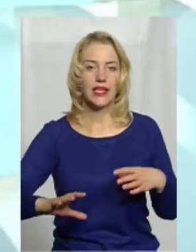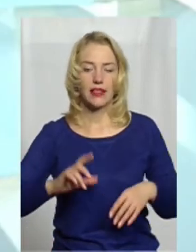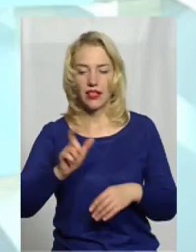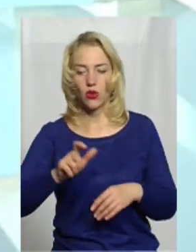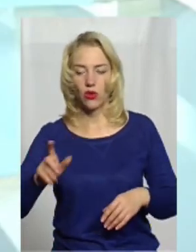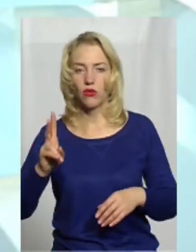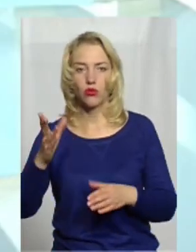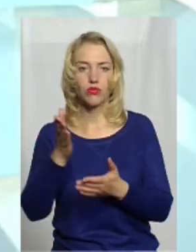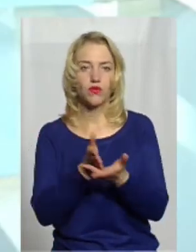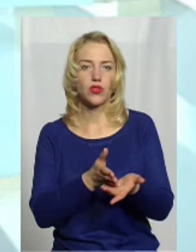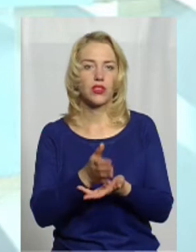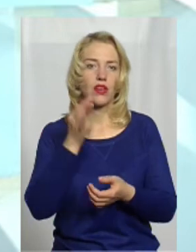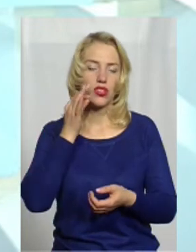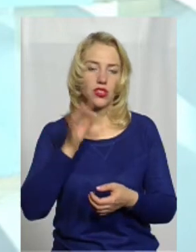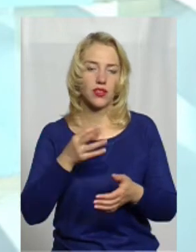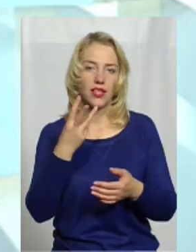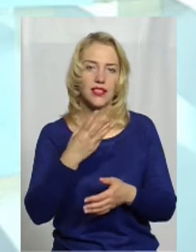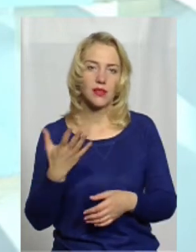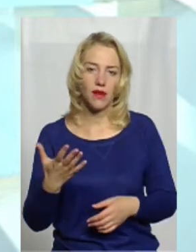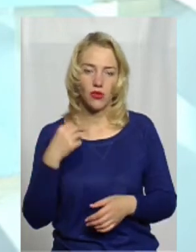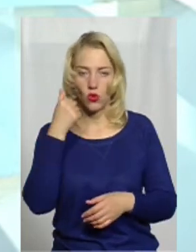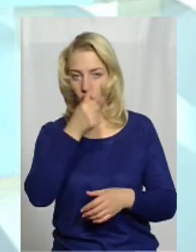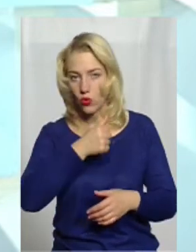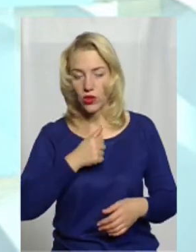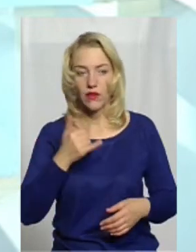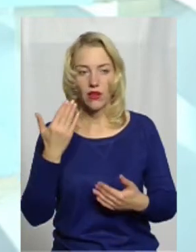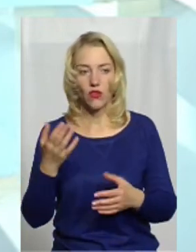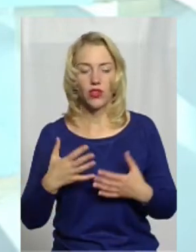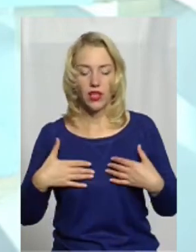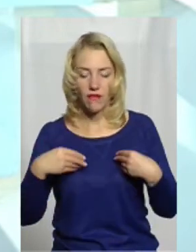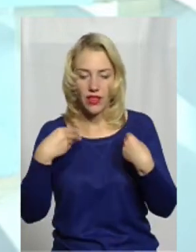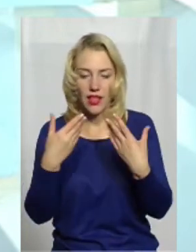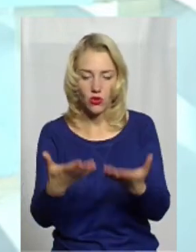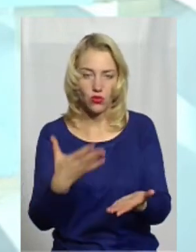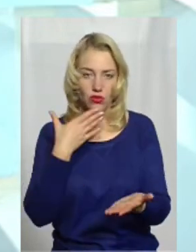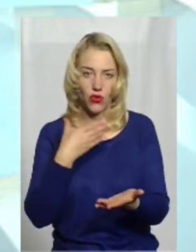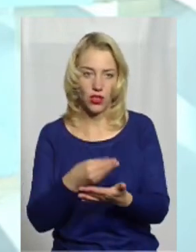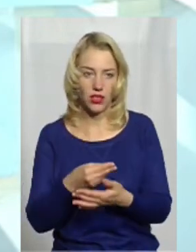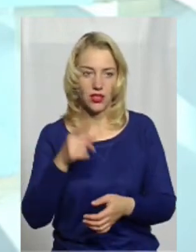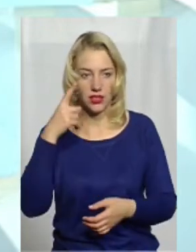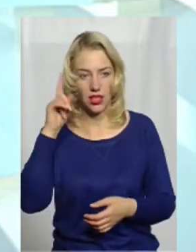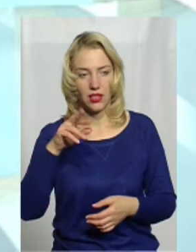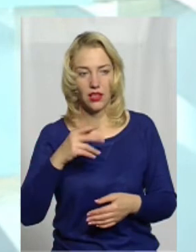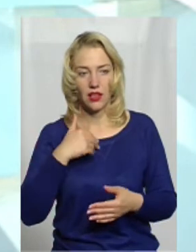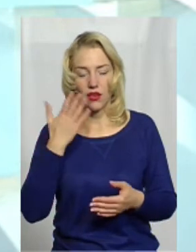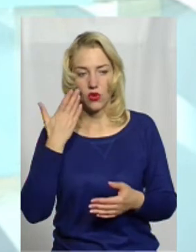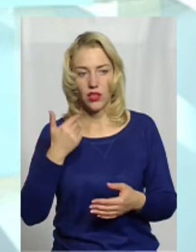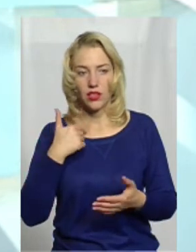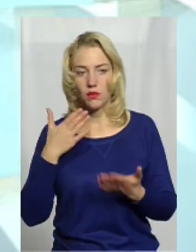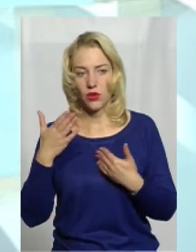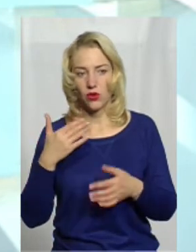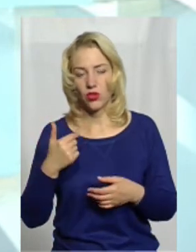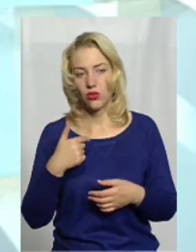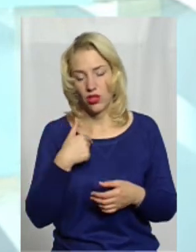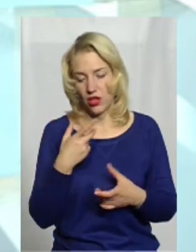35-30 років працюють в кінології, і вони віддають свої знання. Як я з ними спілкуюся, вони кажуть, ну я ж